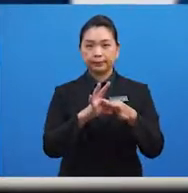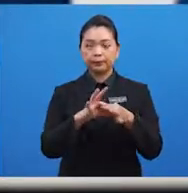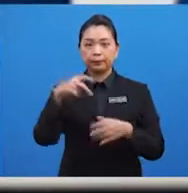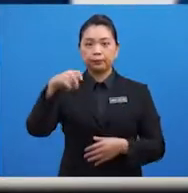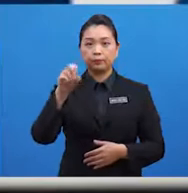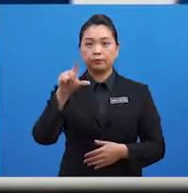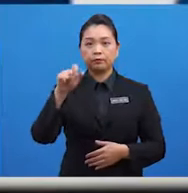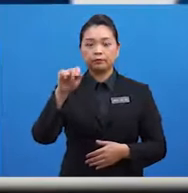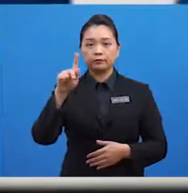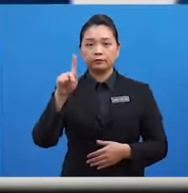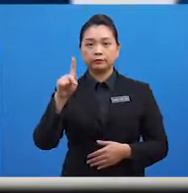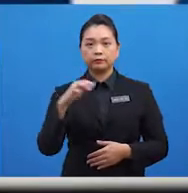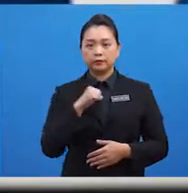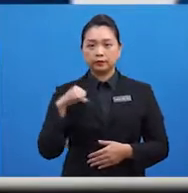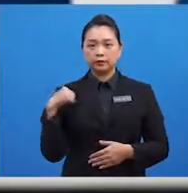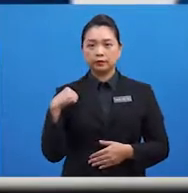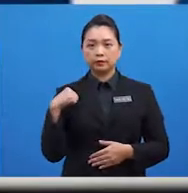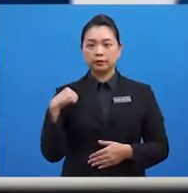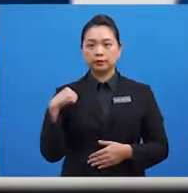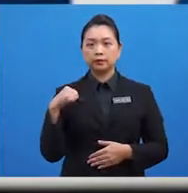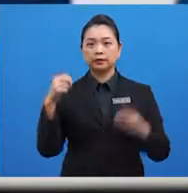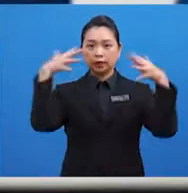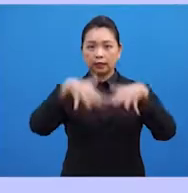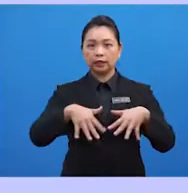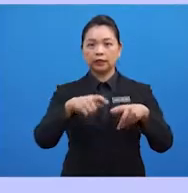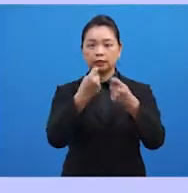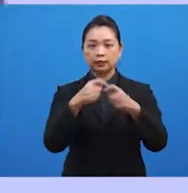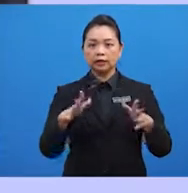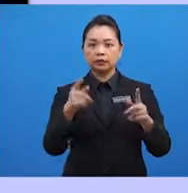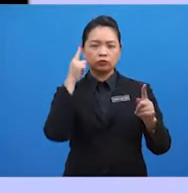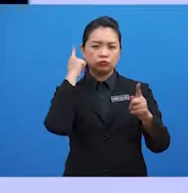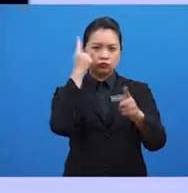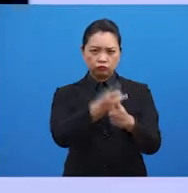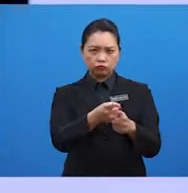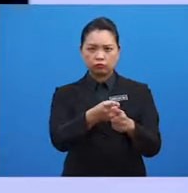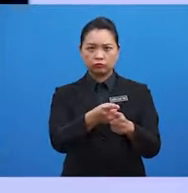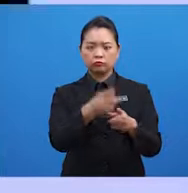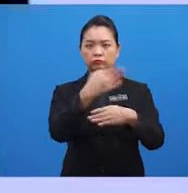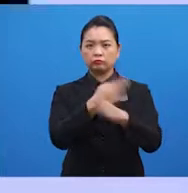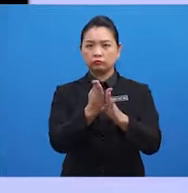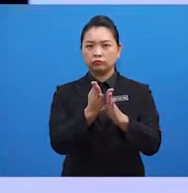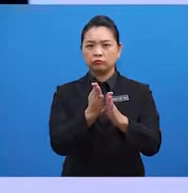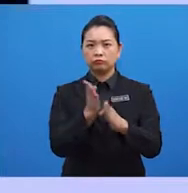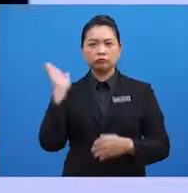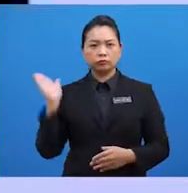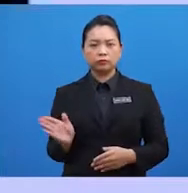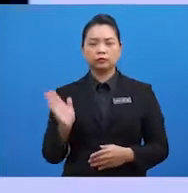anggota negara ASEAN telah bersetuju membentuk konsep Zofan semasa Deklarasi Kuala Lumpur